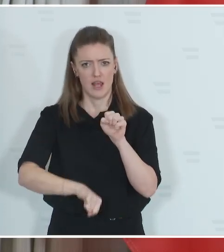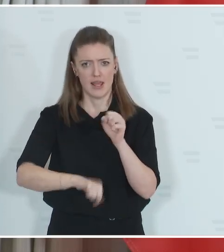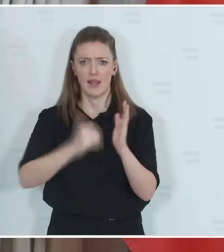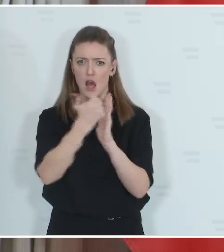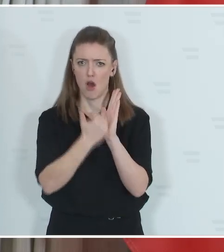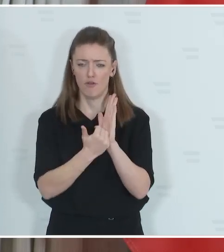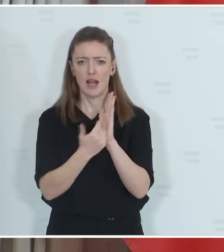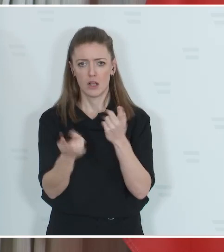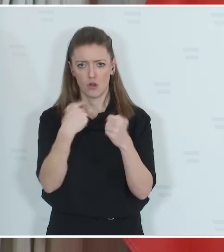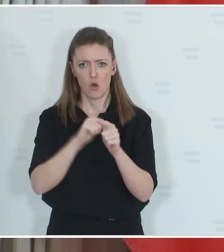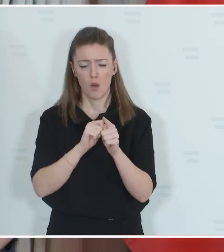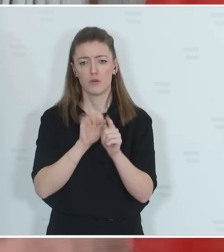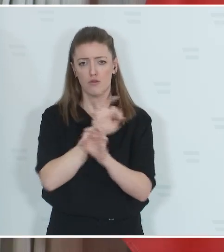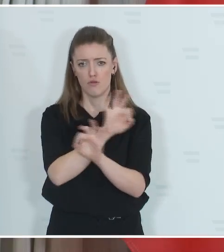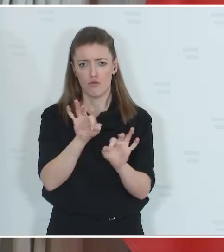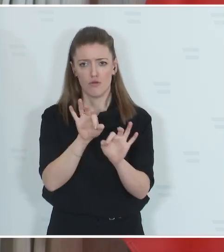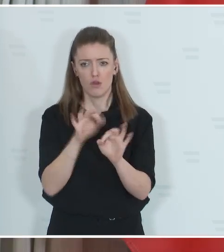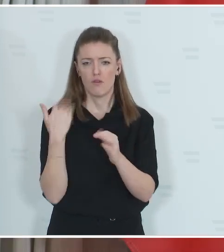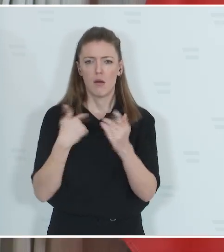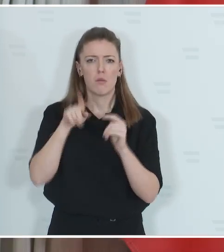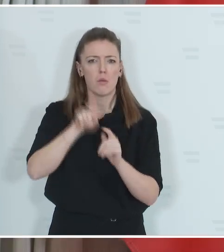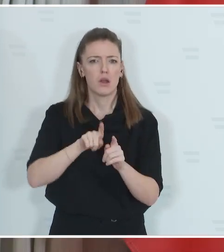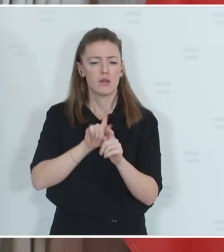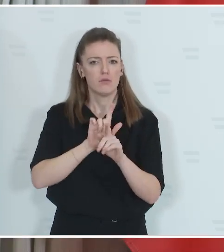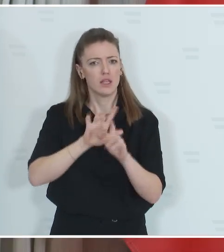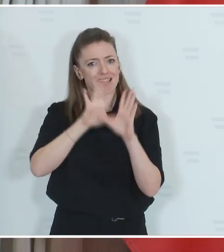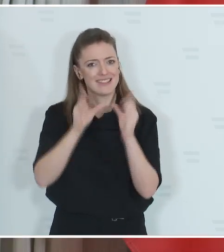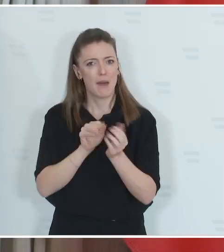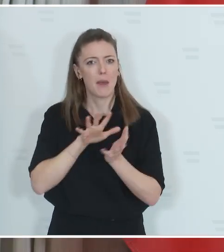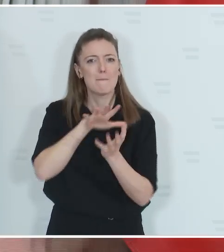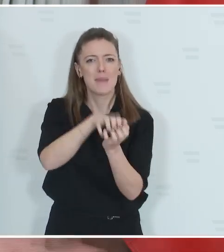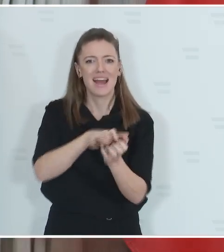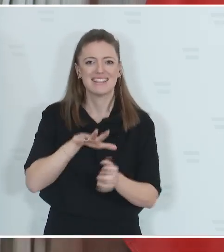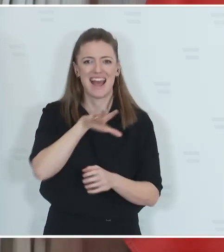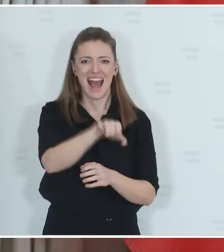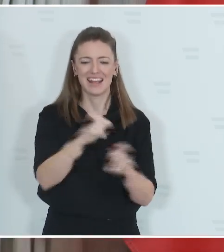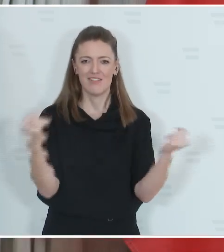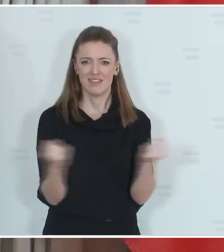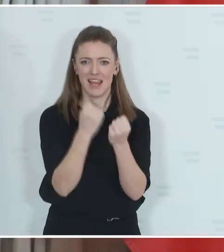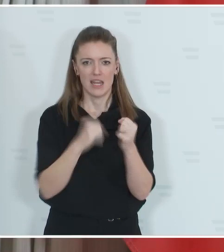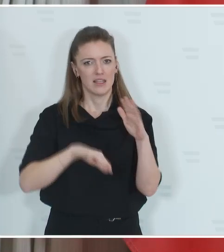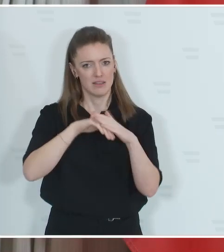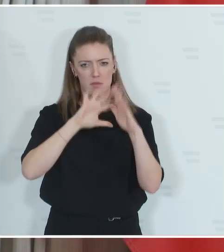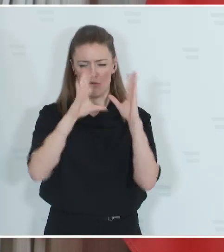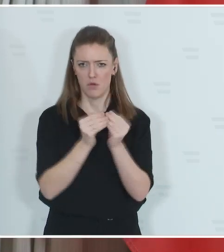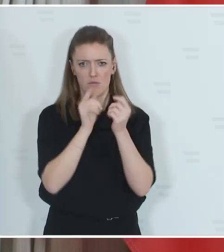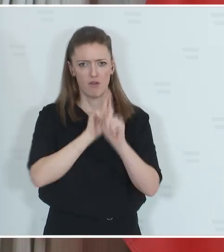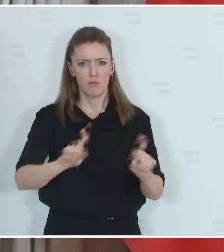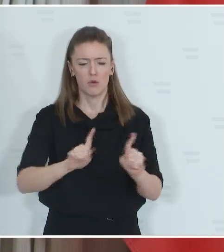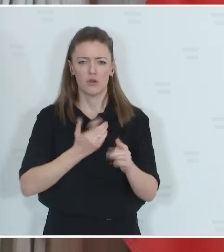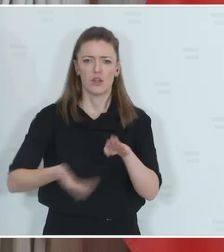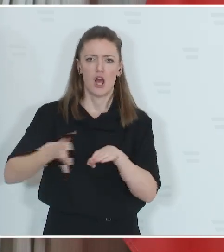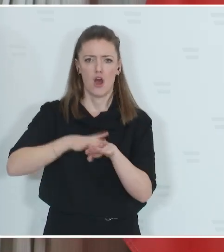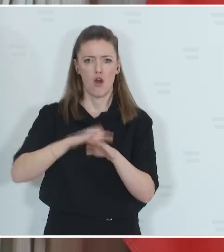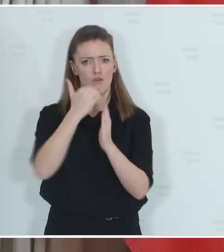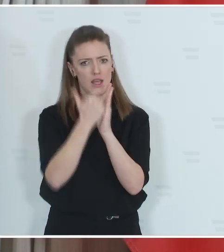diskutiert. Ein komplettes Verbot ist bei so einem Angriffstrainings eine strenge oder eine strengere Regulierung und haben uns nach langen